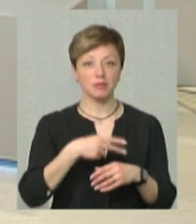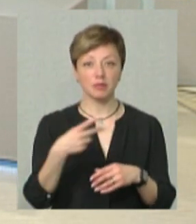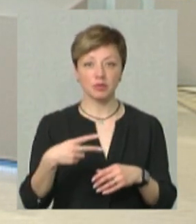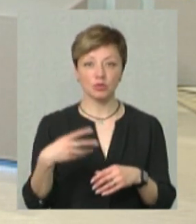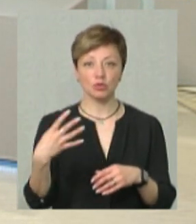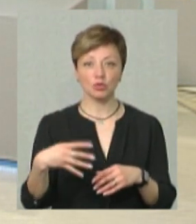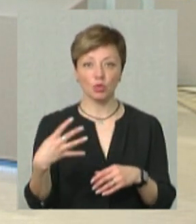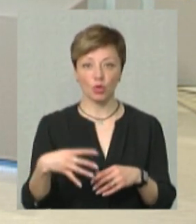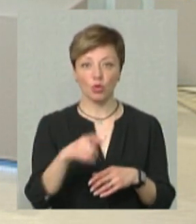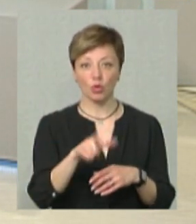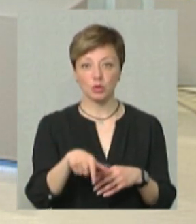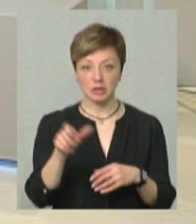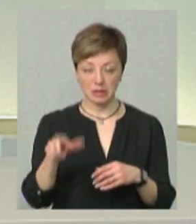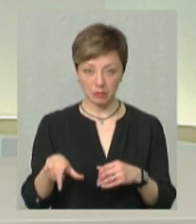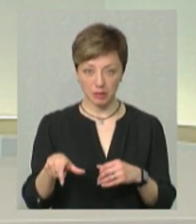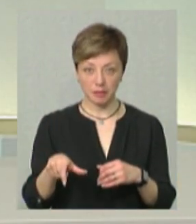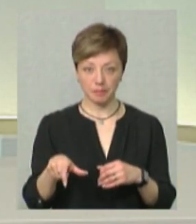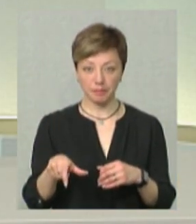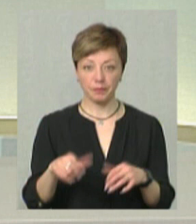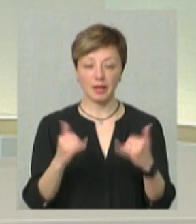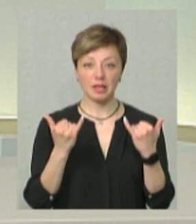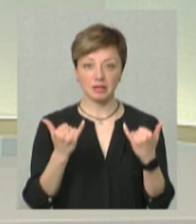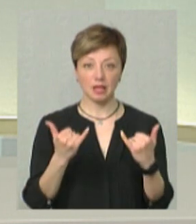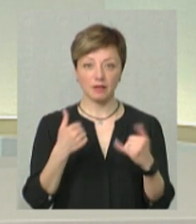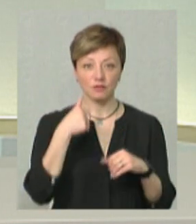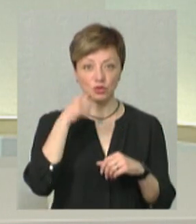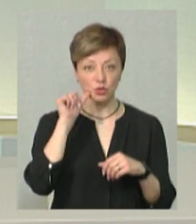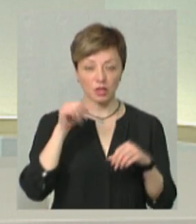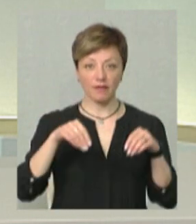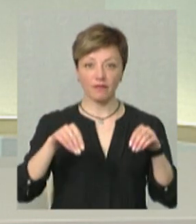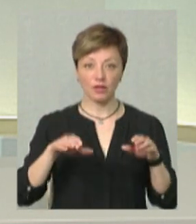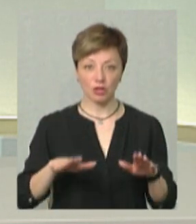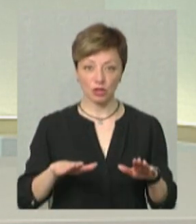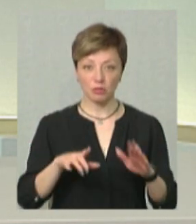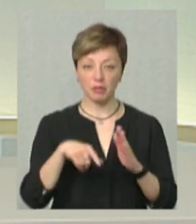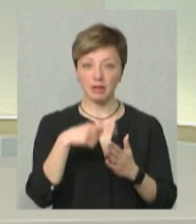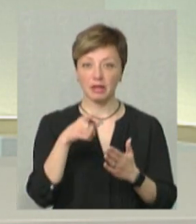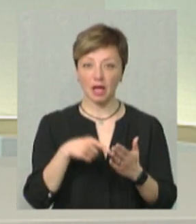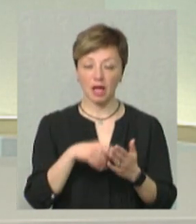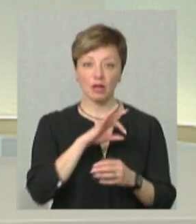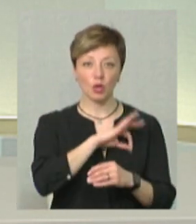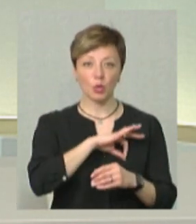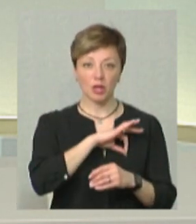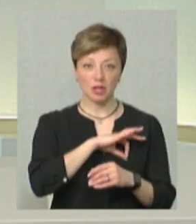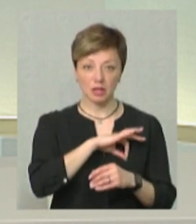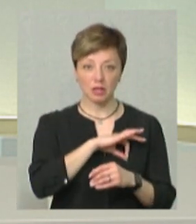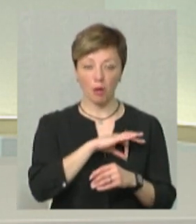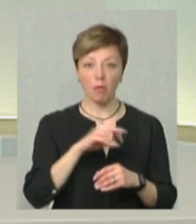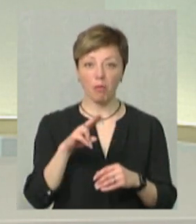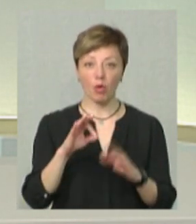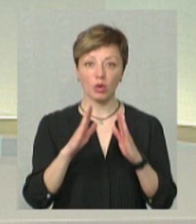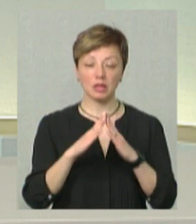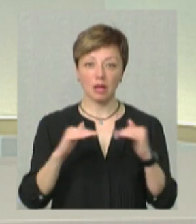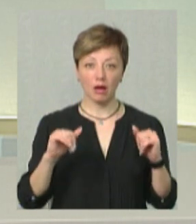осіб. Тобто, ми ж зараз, тільки вчора вирішили питання юридичне по табору,